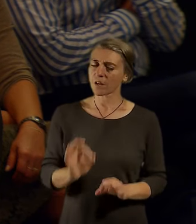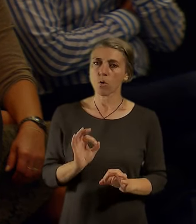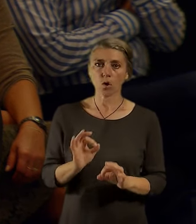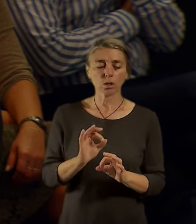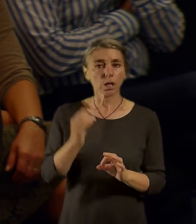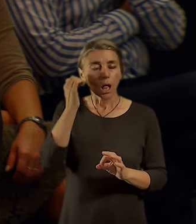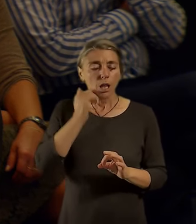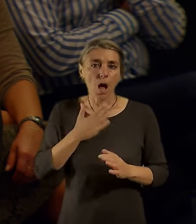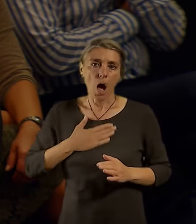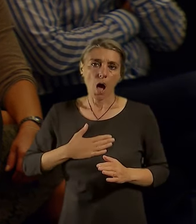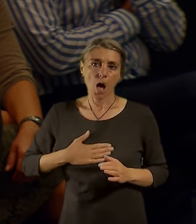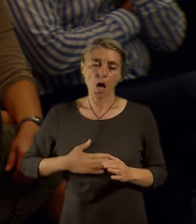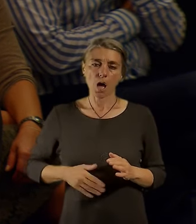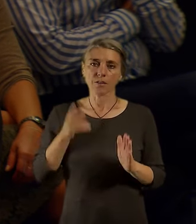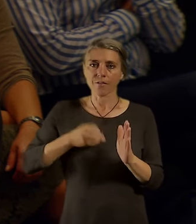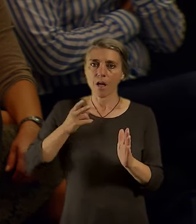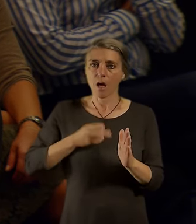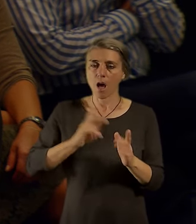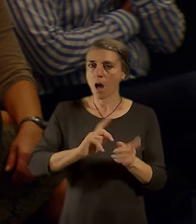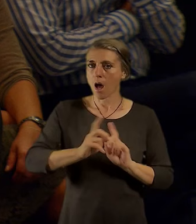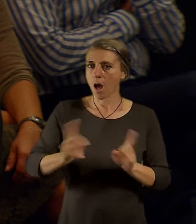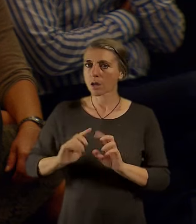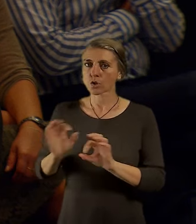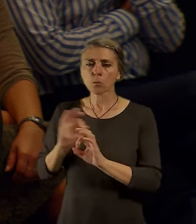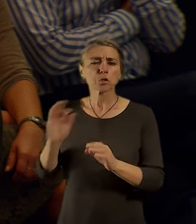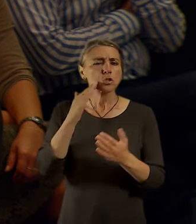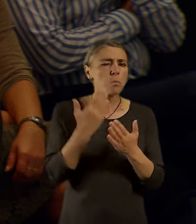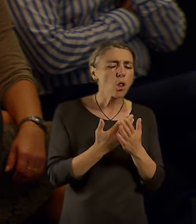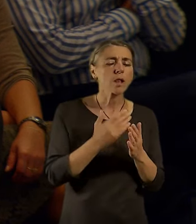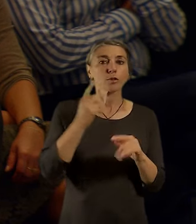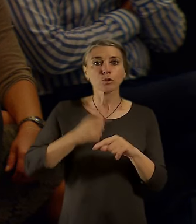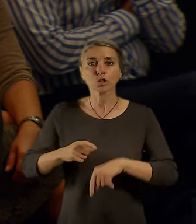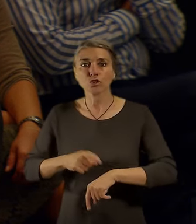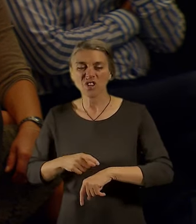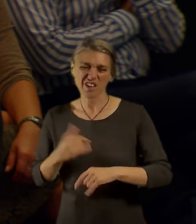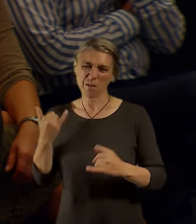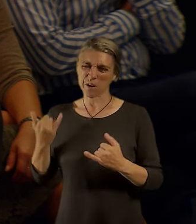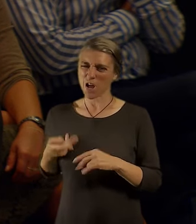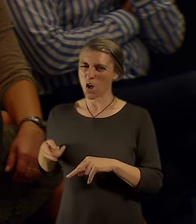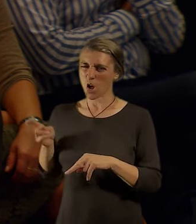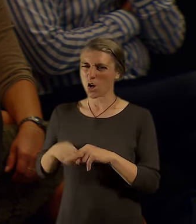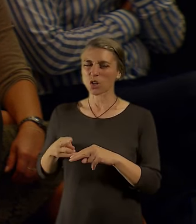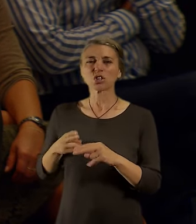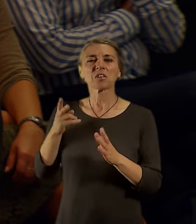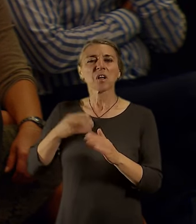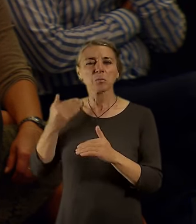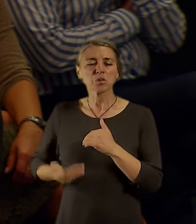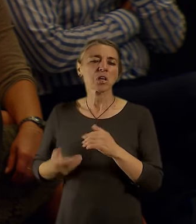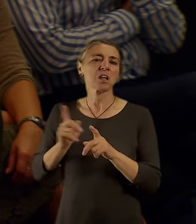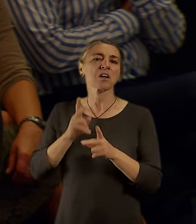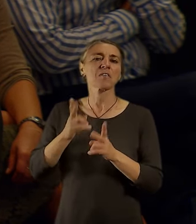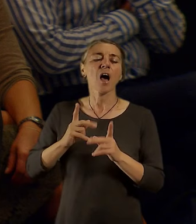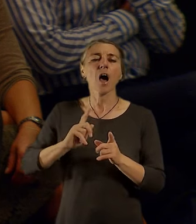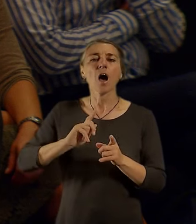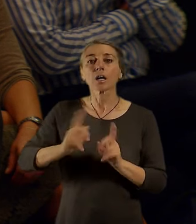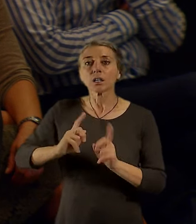když to beru v kontext třeba frekvence, spolehlivosti a tak dále. Praha na tom tak dobře není, jiný města používá jako třeba soul,